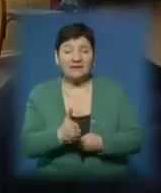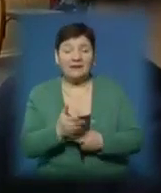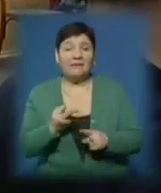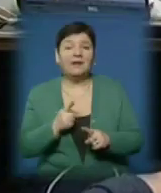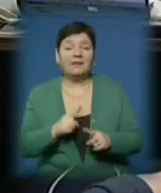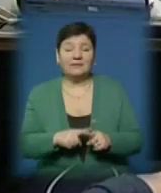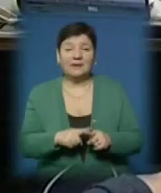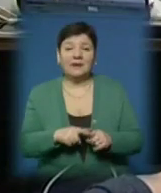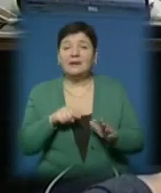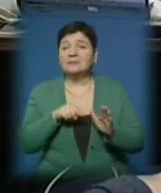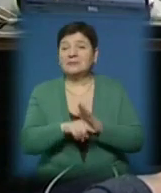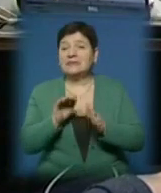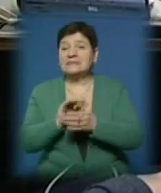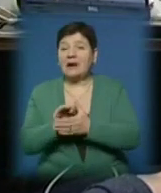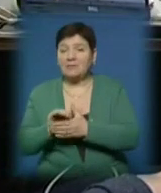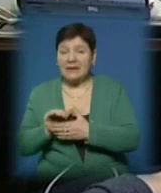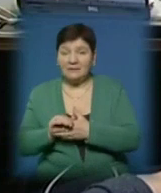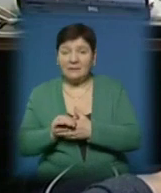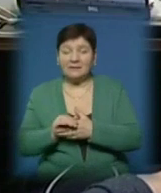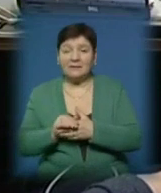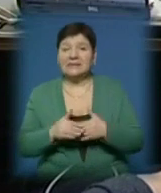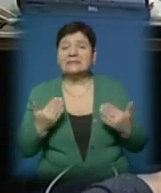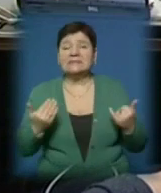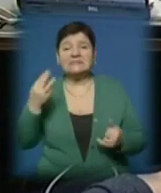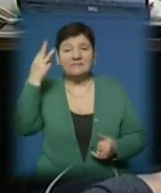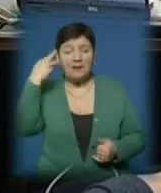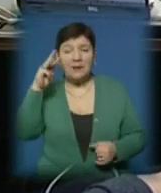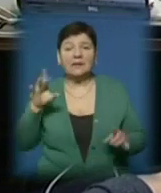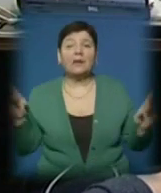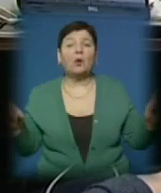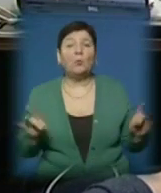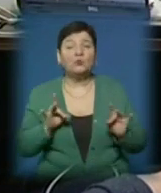ознакомлення з современній музикою,